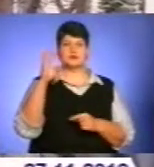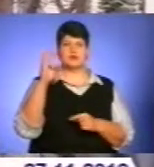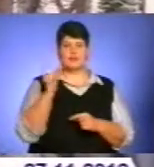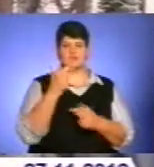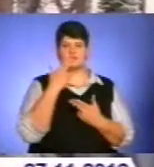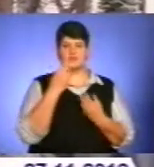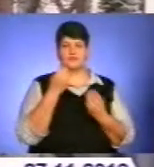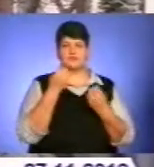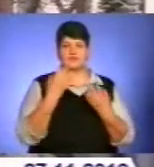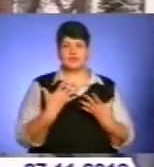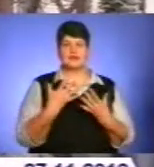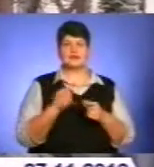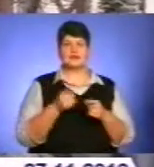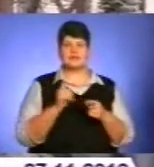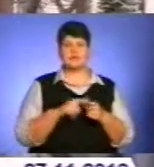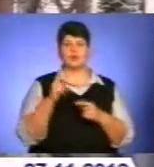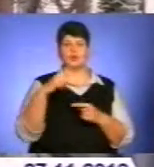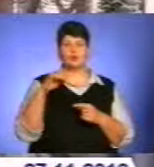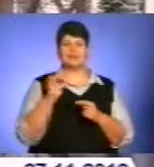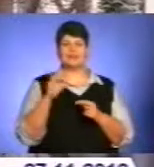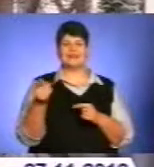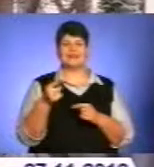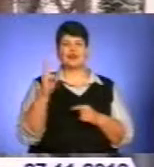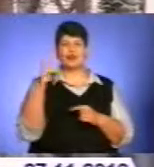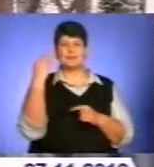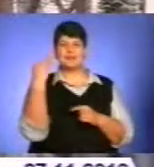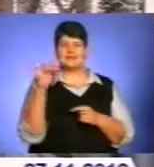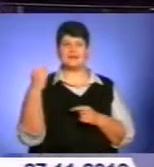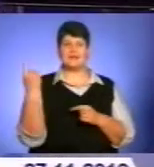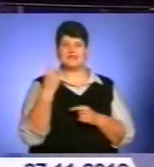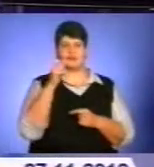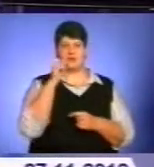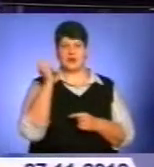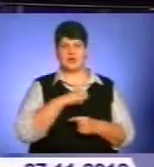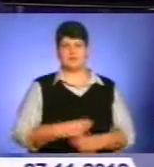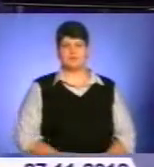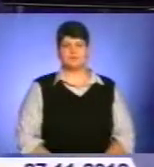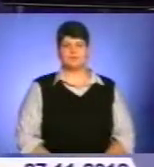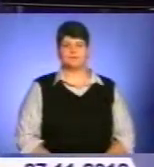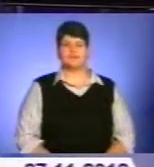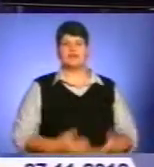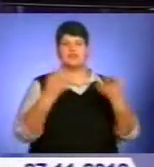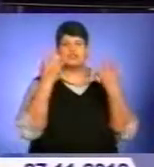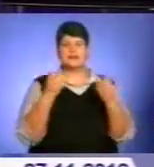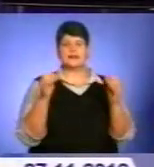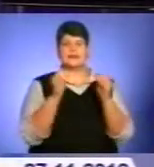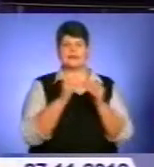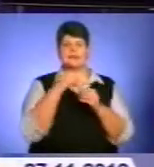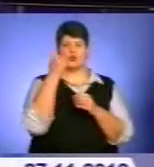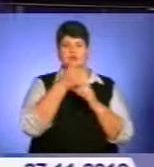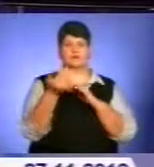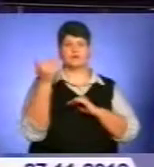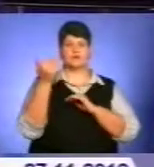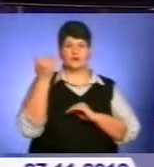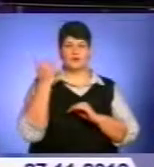Це, напевно, сорт тернопільський буде одним з перших в Україні. Ще 10 років тому у кожному